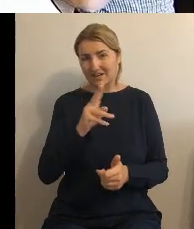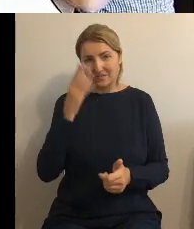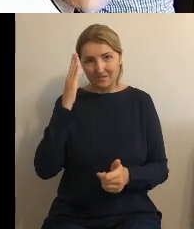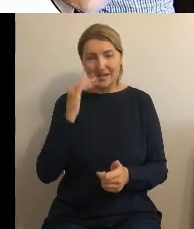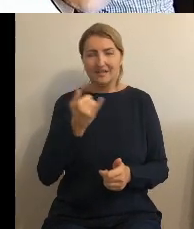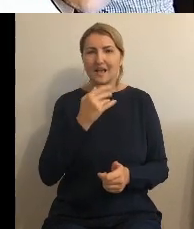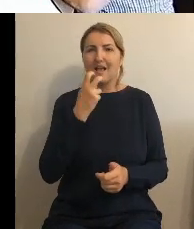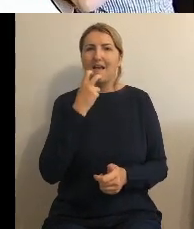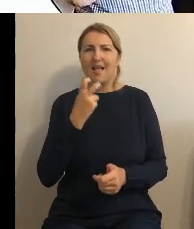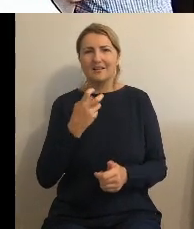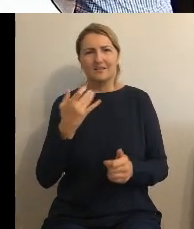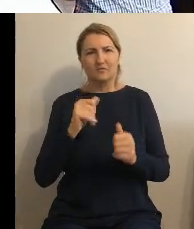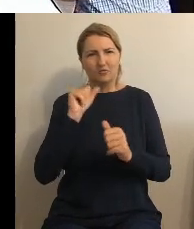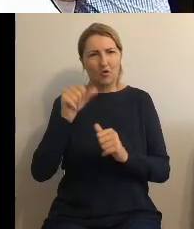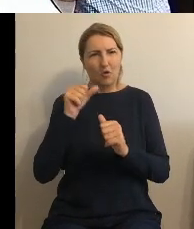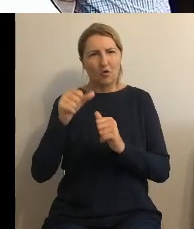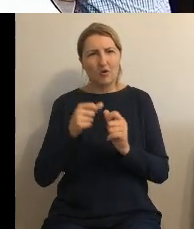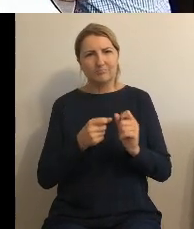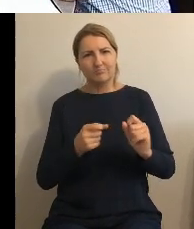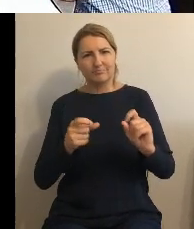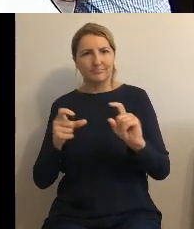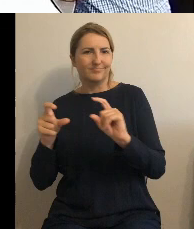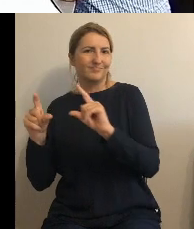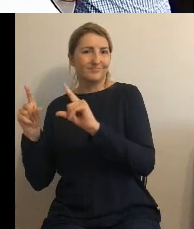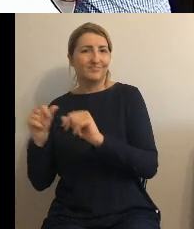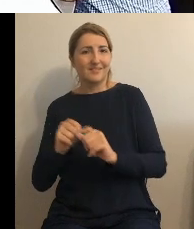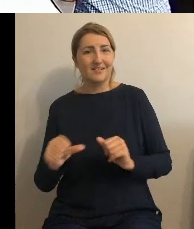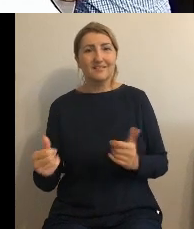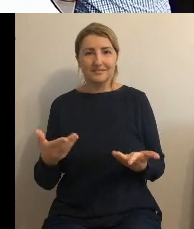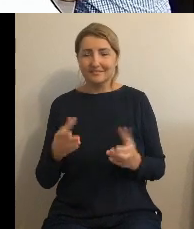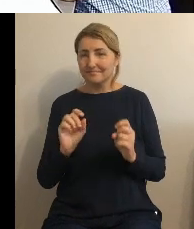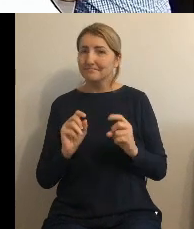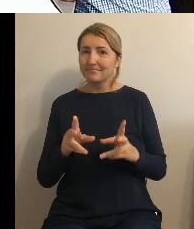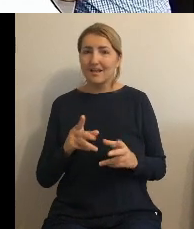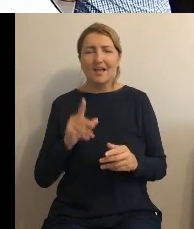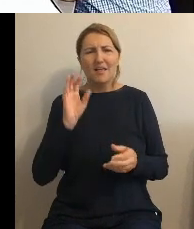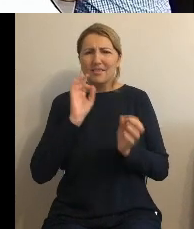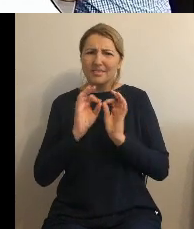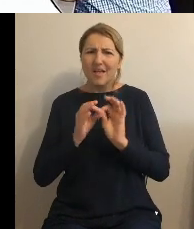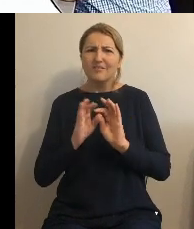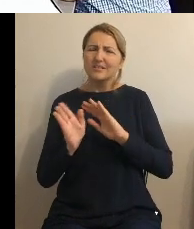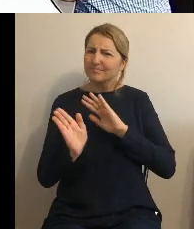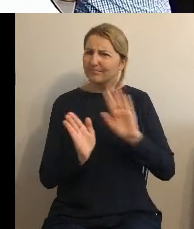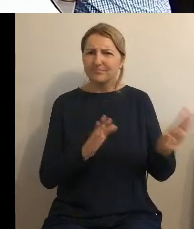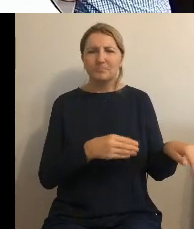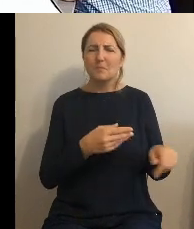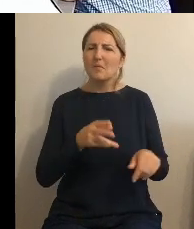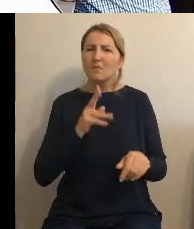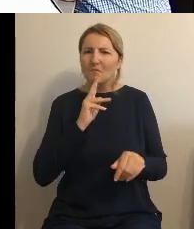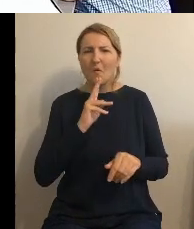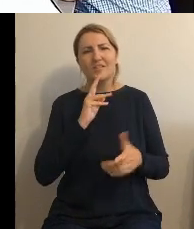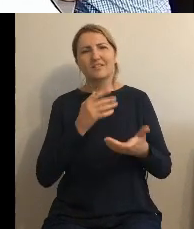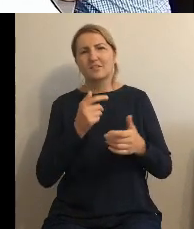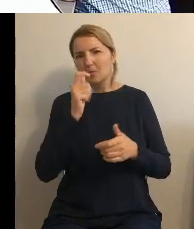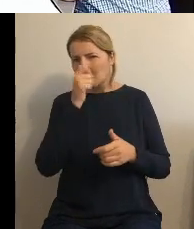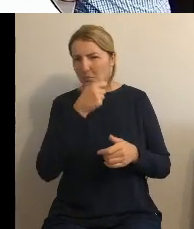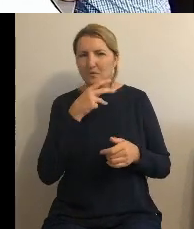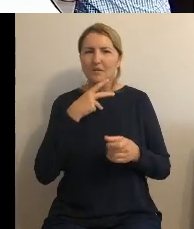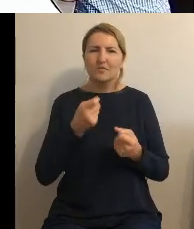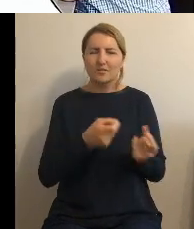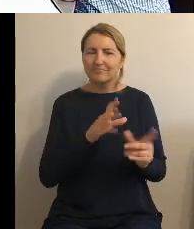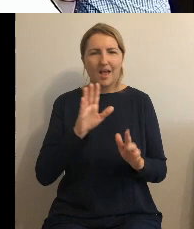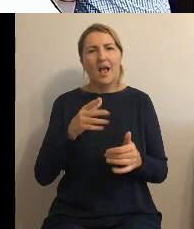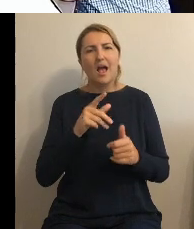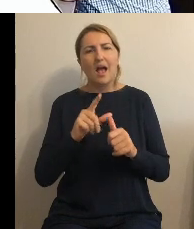płacimy więcej czyli nawet abstrahując teraz od stawek wody ścieków my nasze rachunki